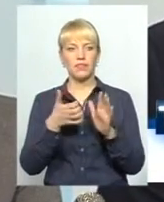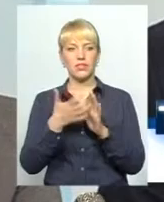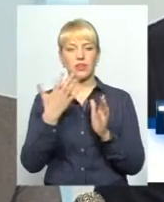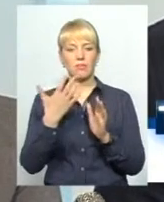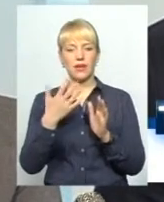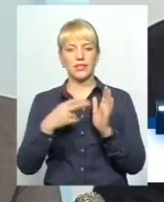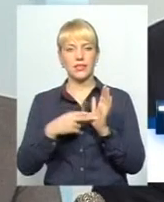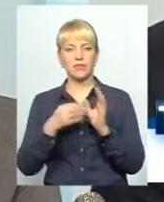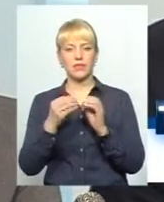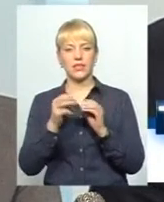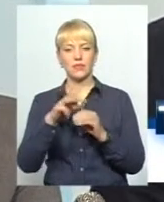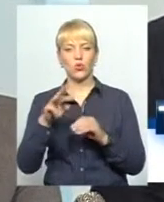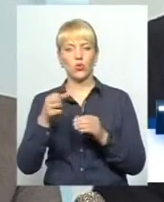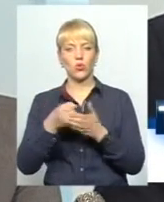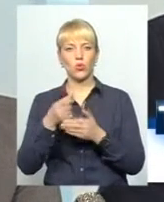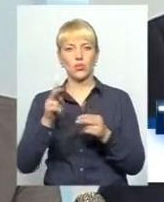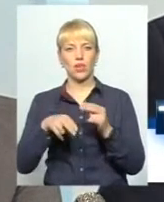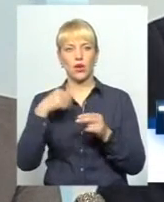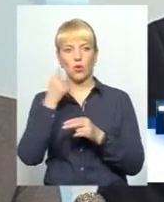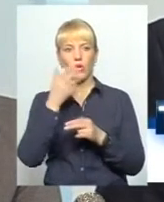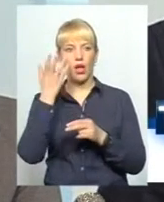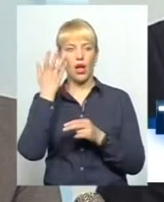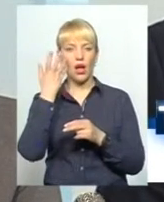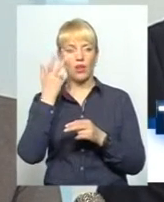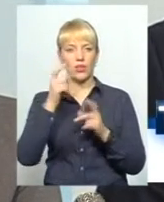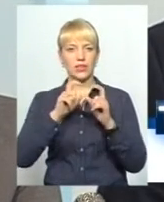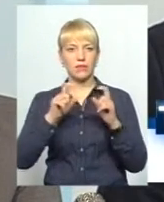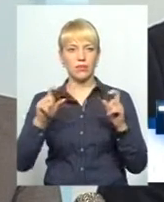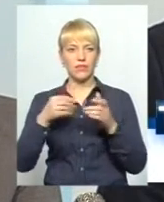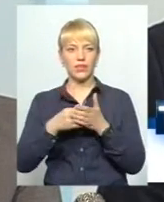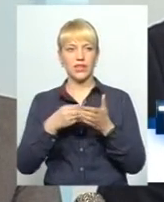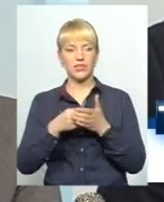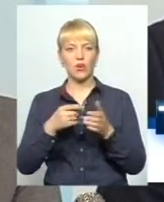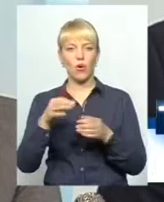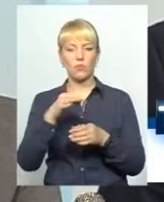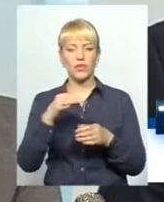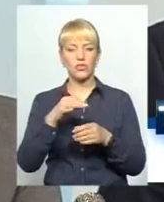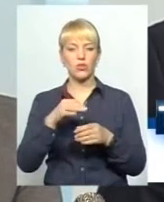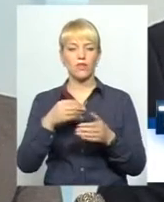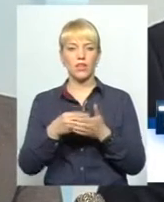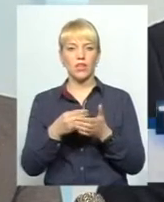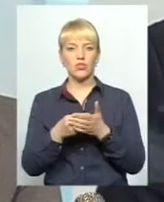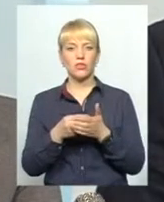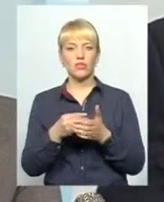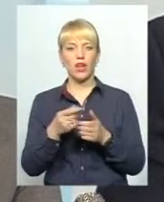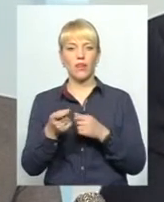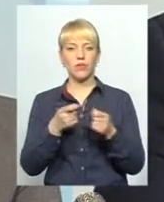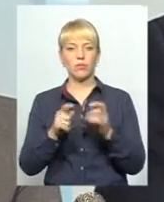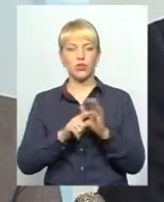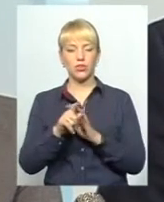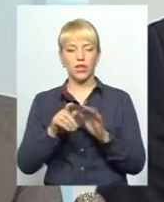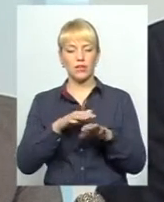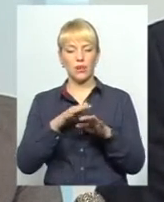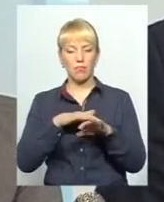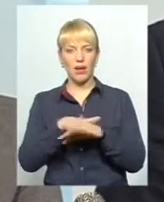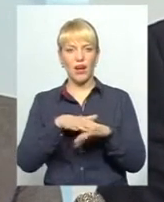-10 мільйонів до кінця року, але коли департамент фінансів обласної адміністрації починає перераховувати бюджет, то оказывається, що